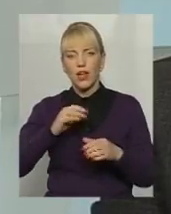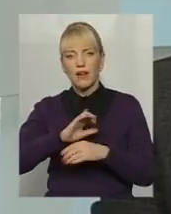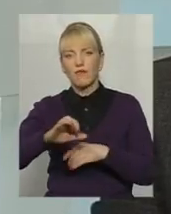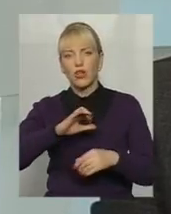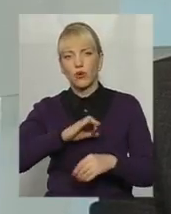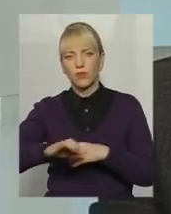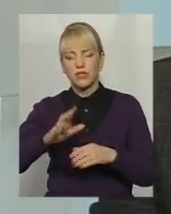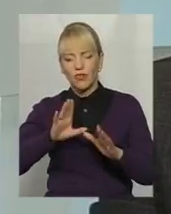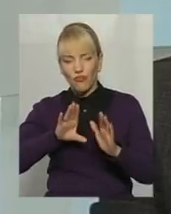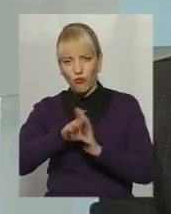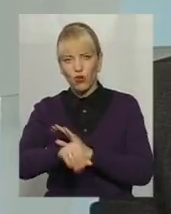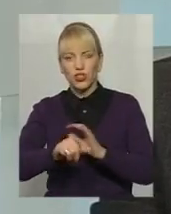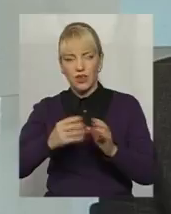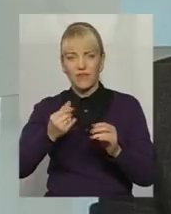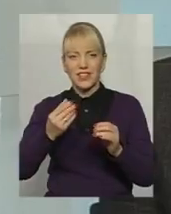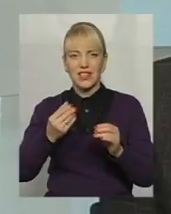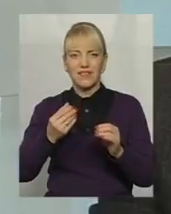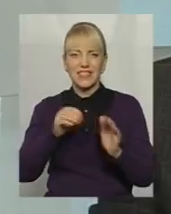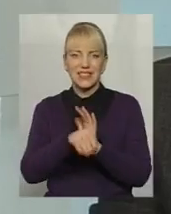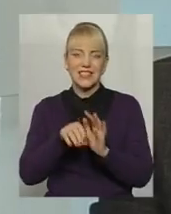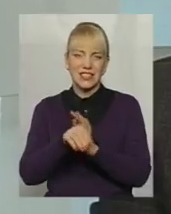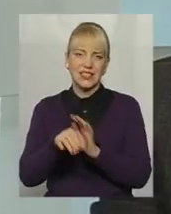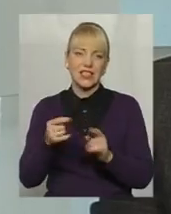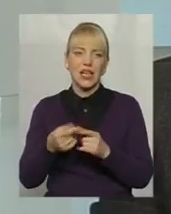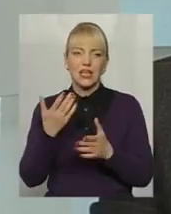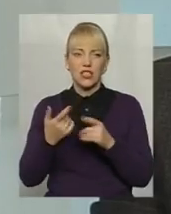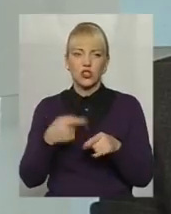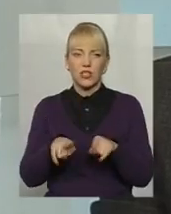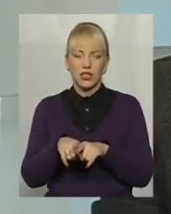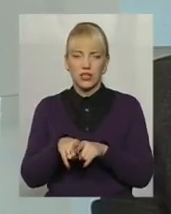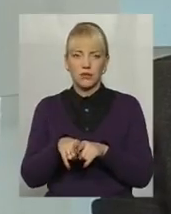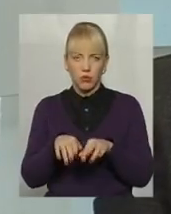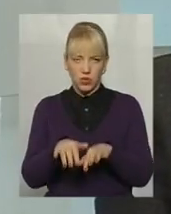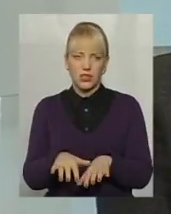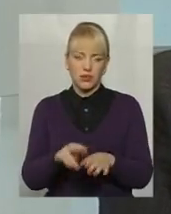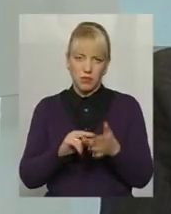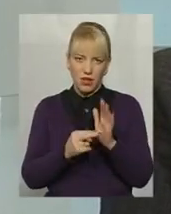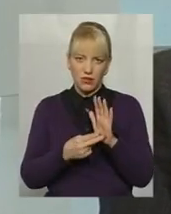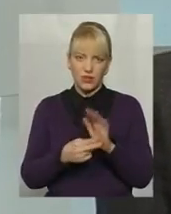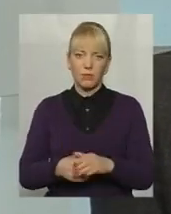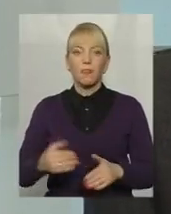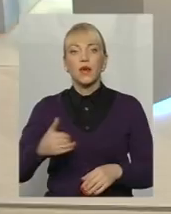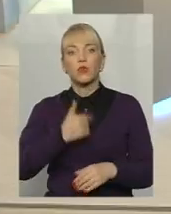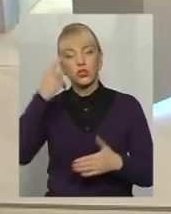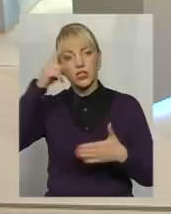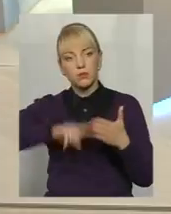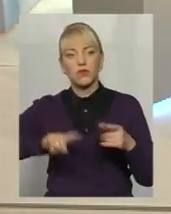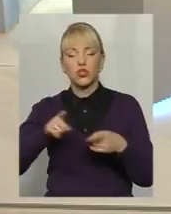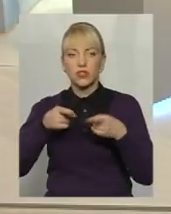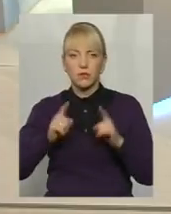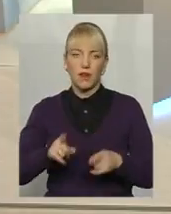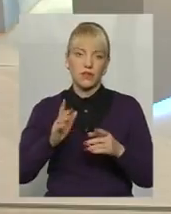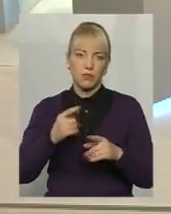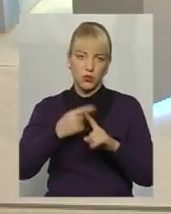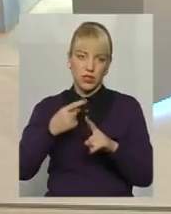входження інвестицій, якщо це процес такий буде органічний і плановий. Що ж, хочеться сподіватися, що справді